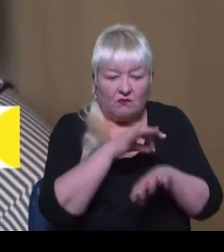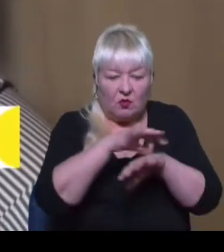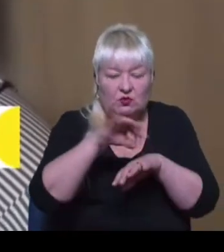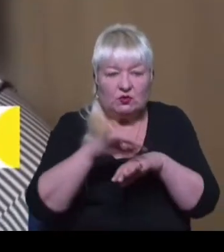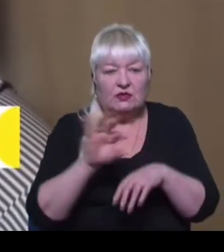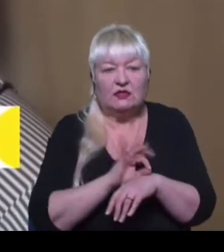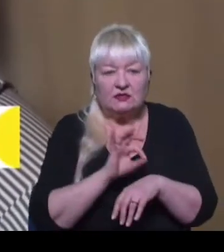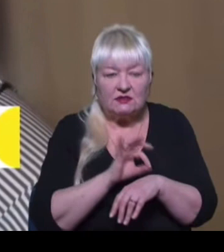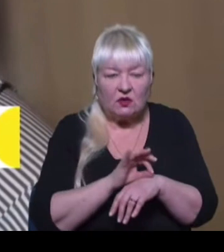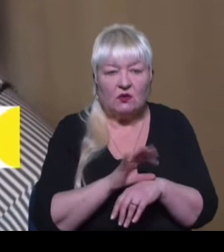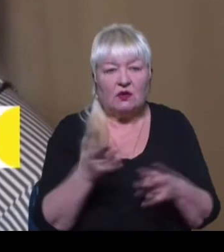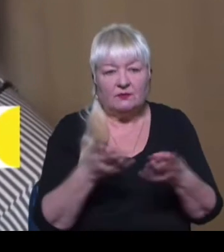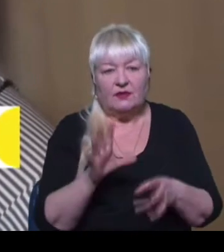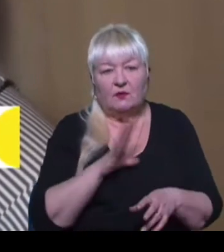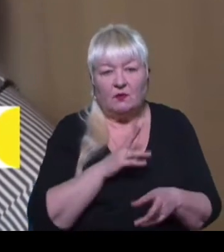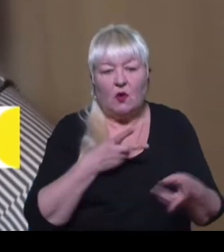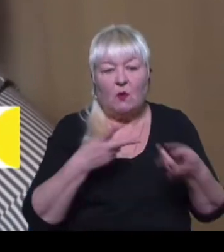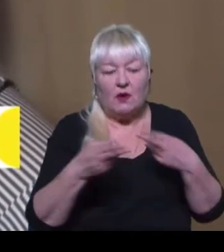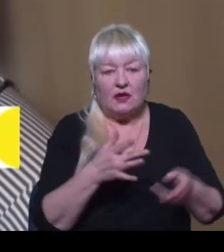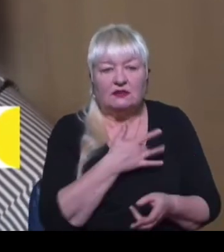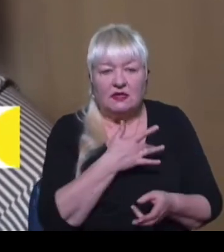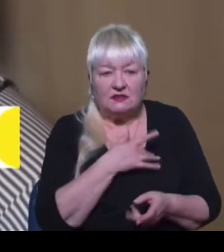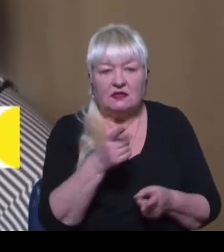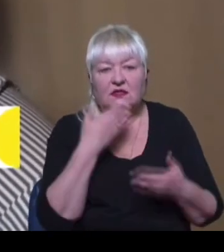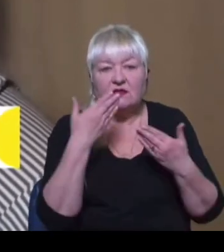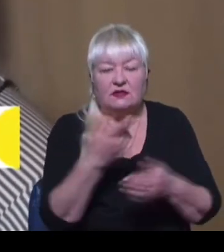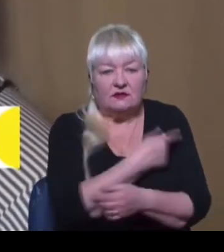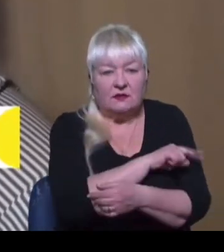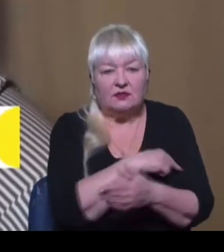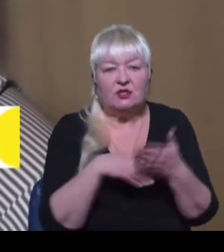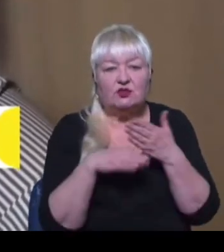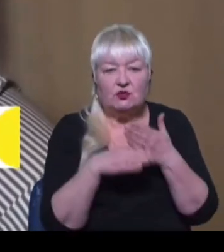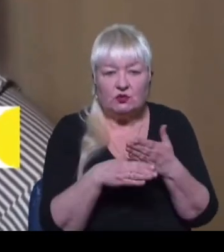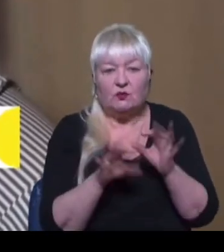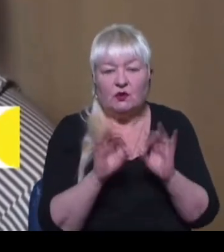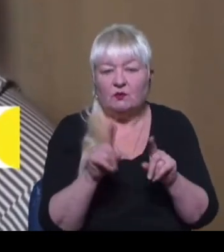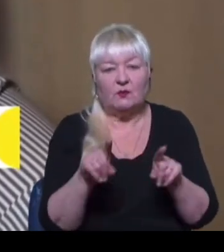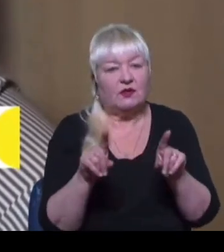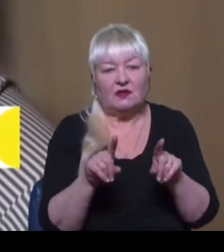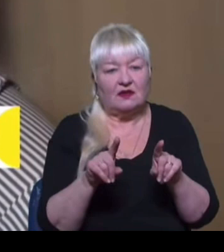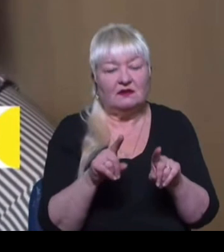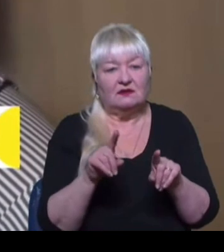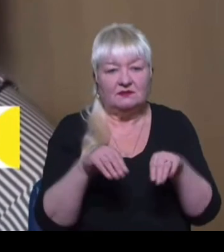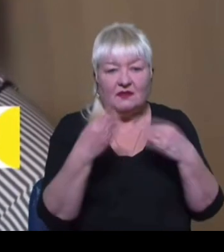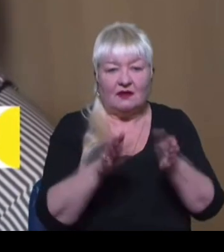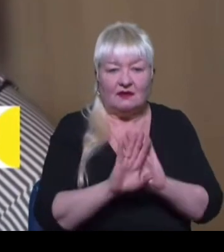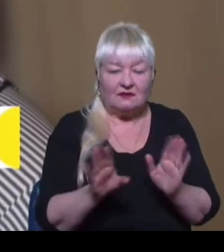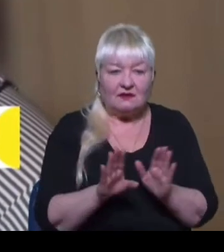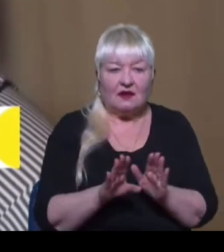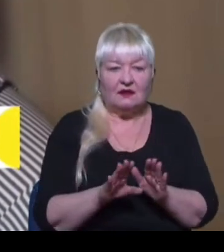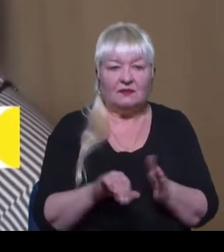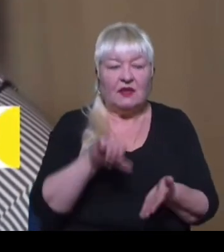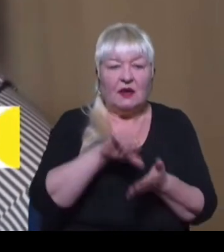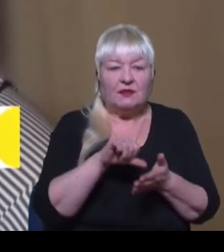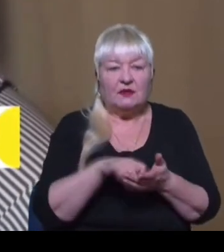захворювання, потребував операції на серці та звертався за медичну допомогою, проте так її і не отримав. Представництво